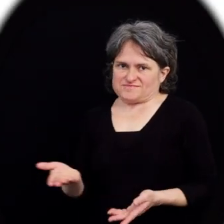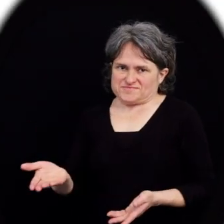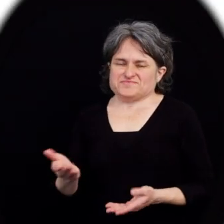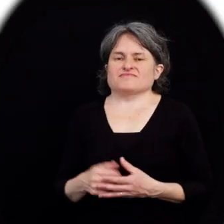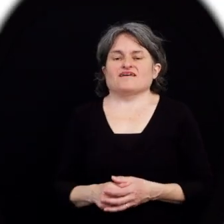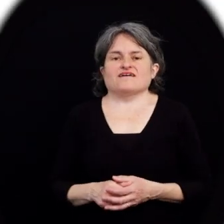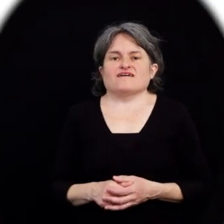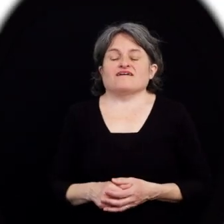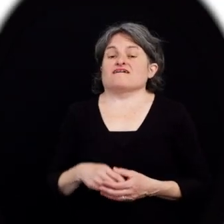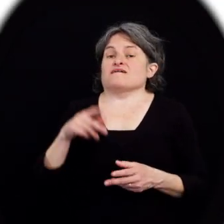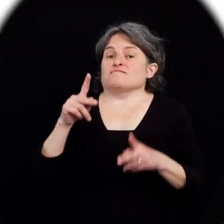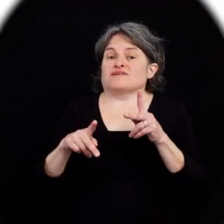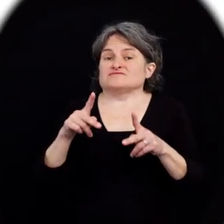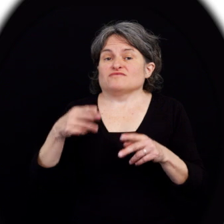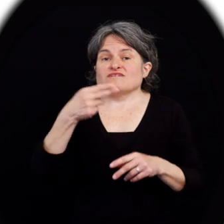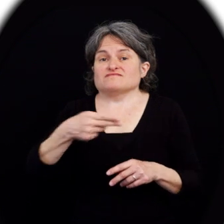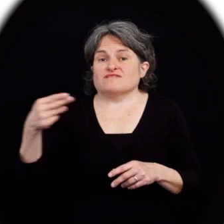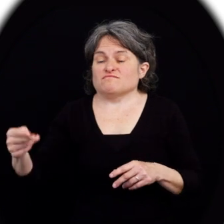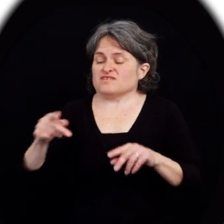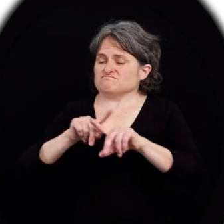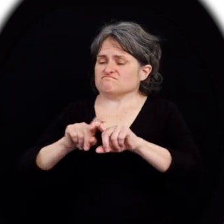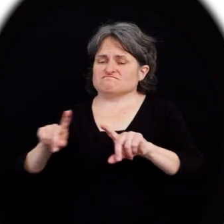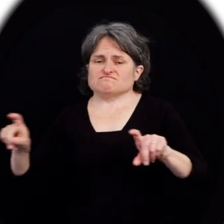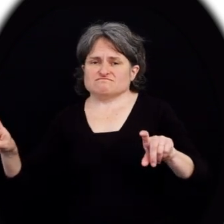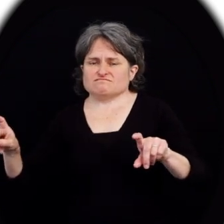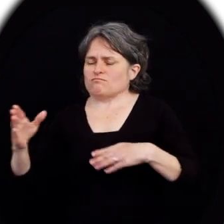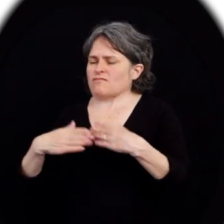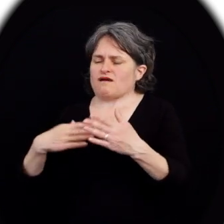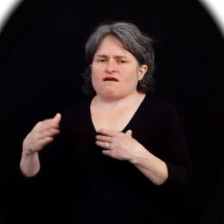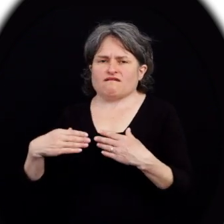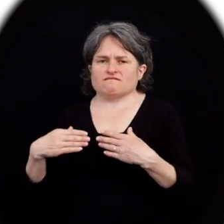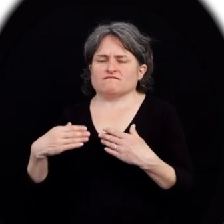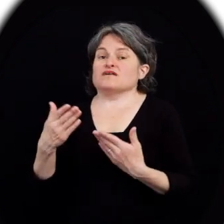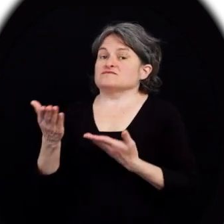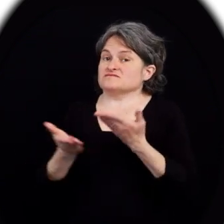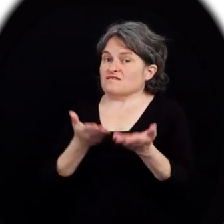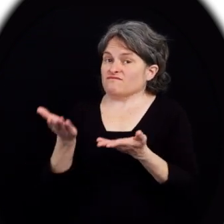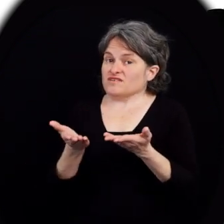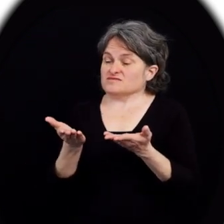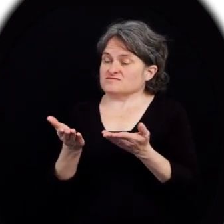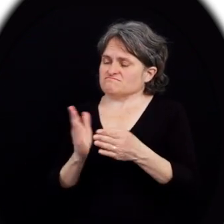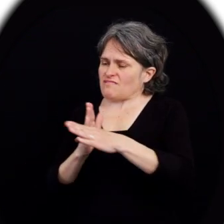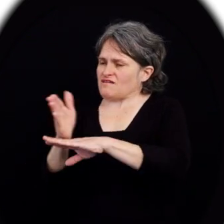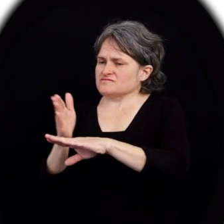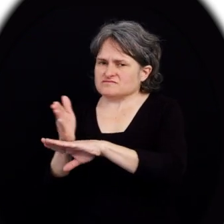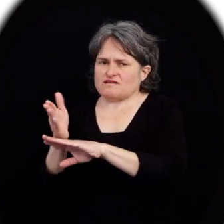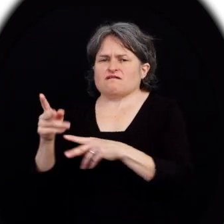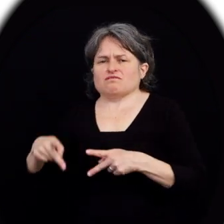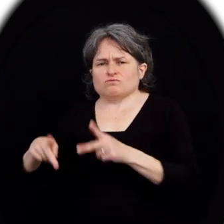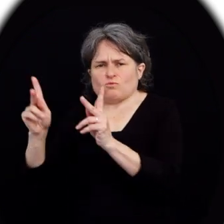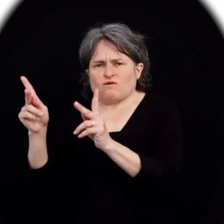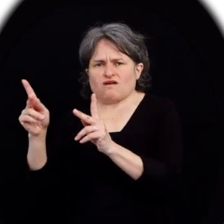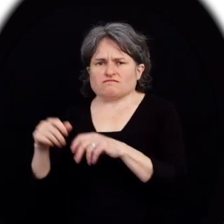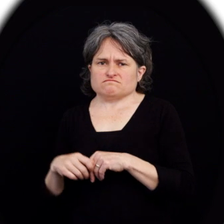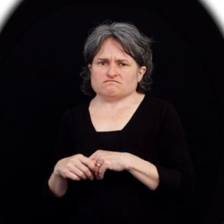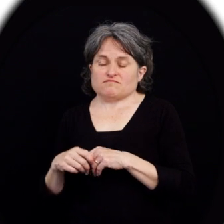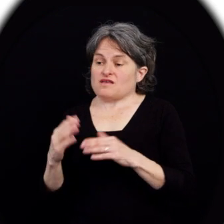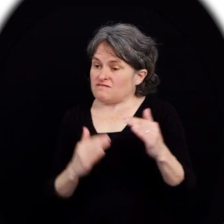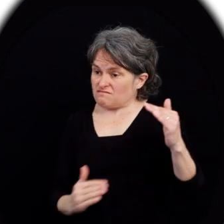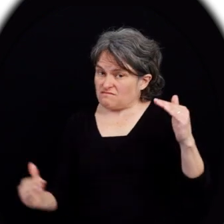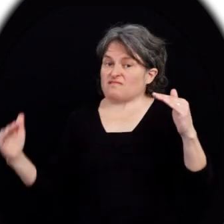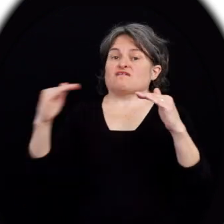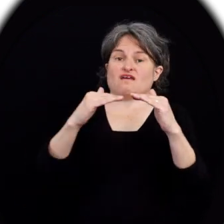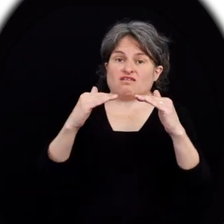handicapée. Quelle que soit son incapacité, une personne handicapée doit pouvoir accéder aux différents services offerts à la